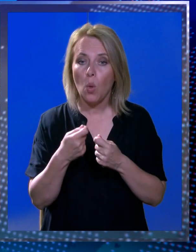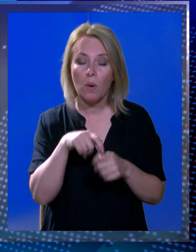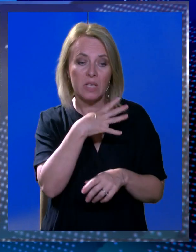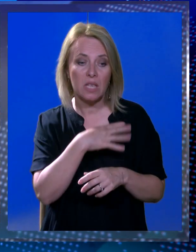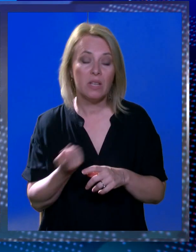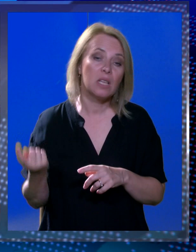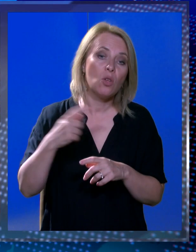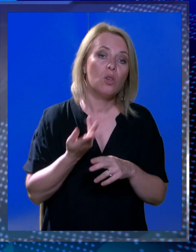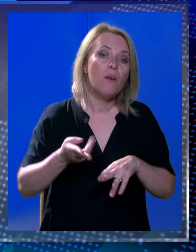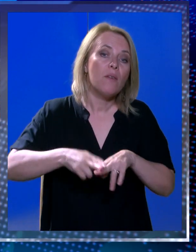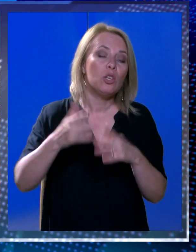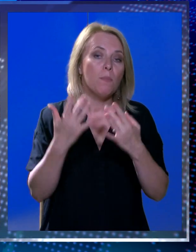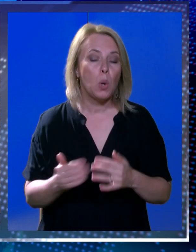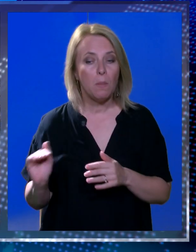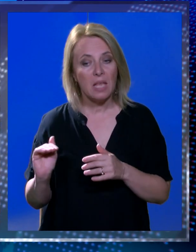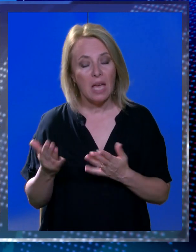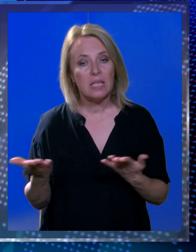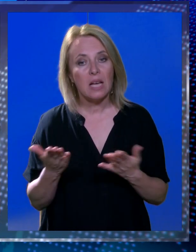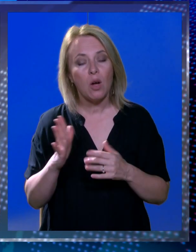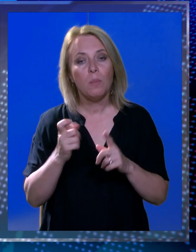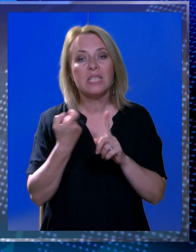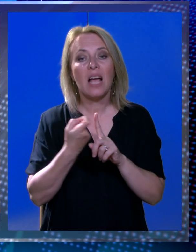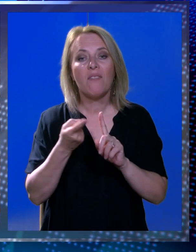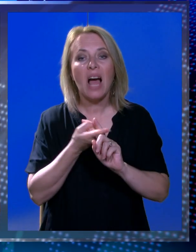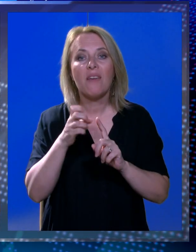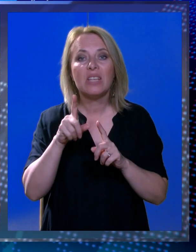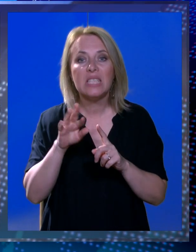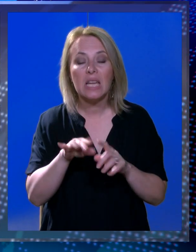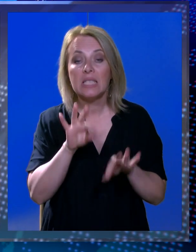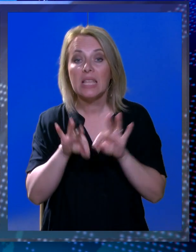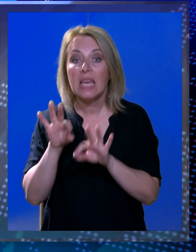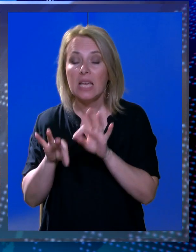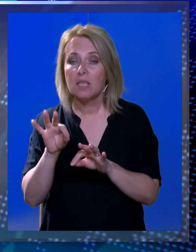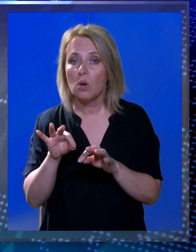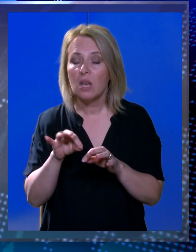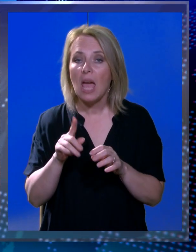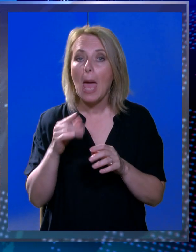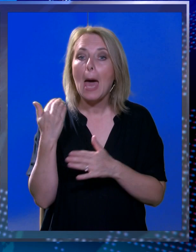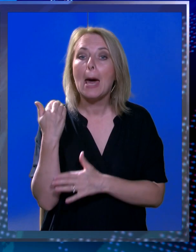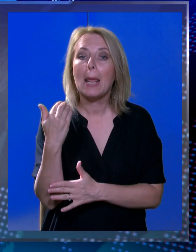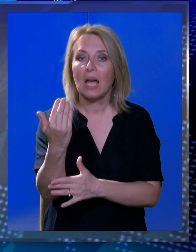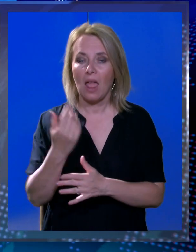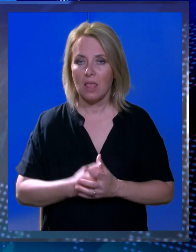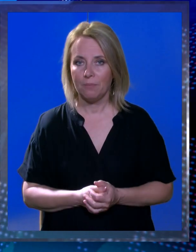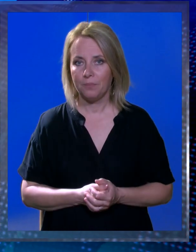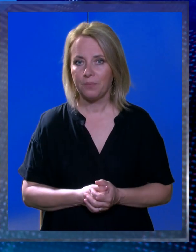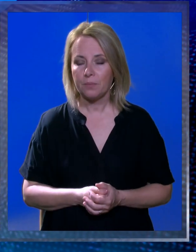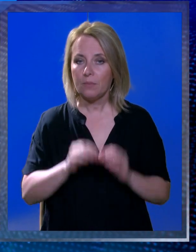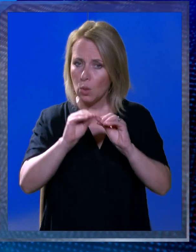dolaze sa što većim brojem djece ovdje kako bi se kvalificirali za te izborne regate prezentaciju.